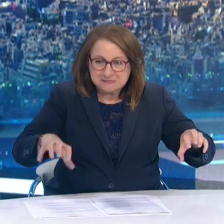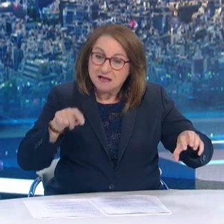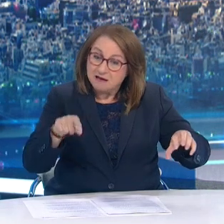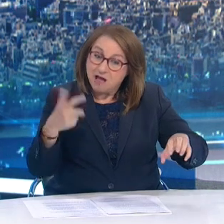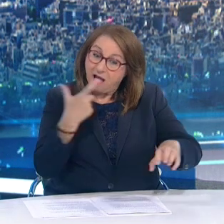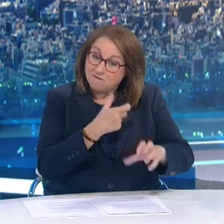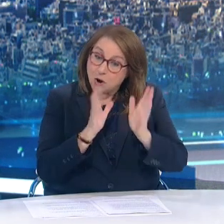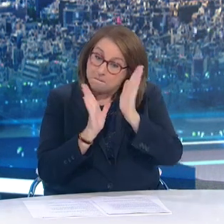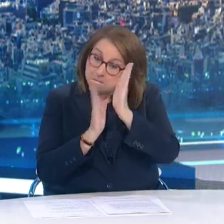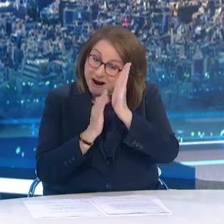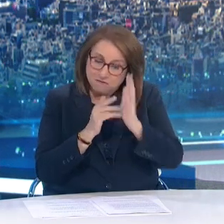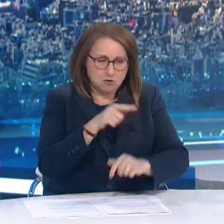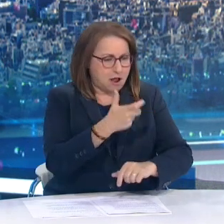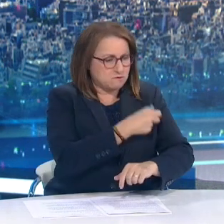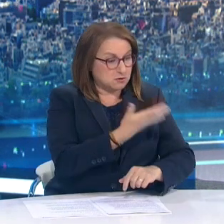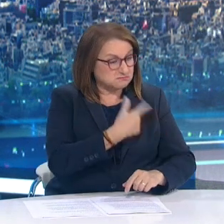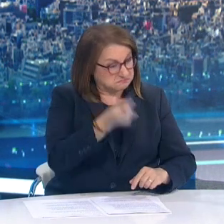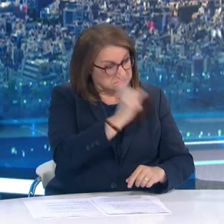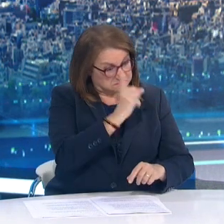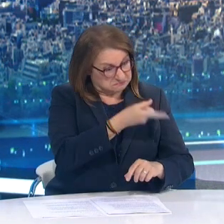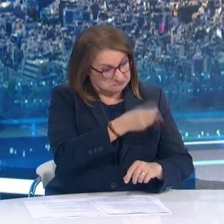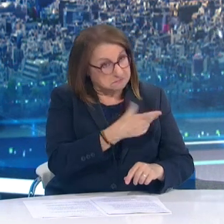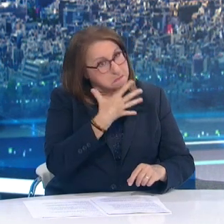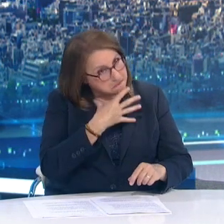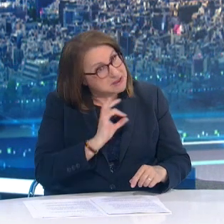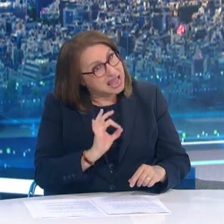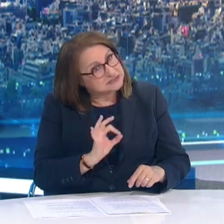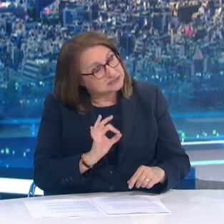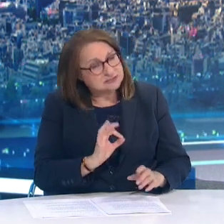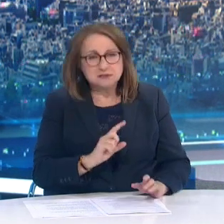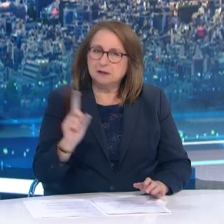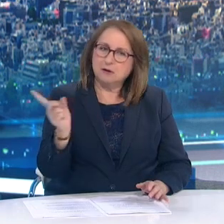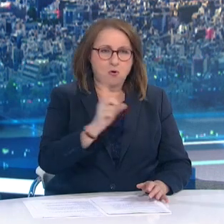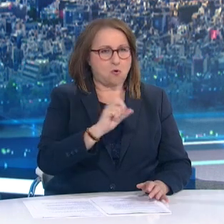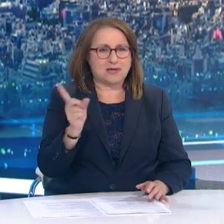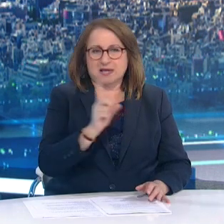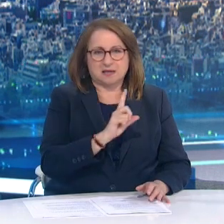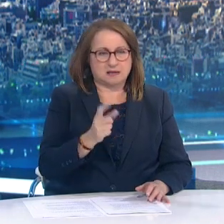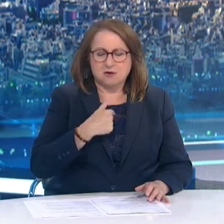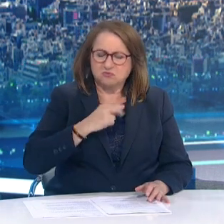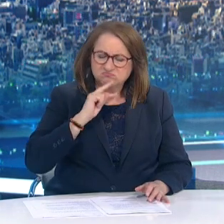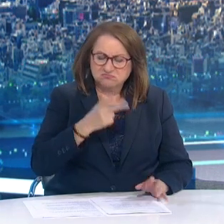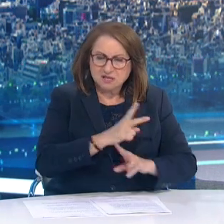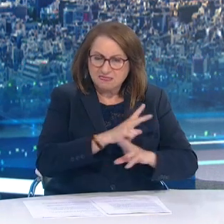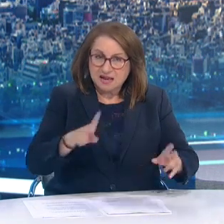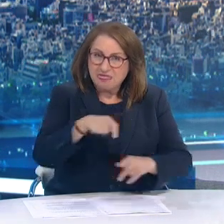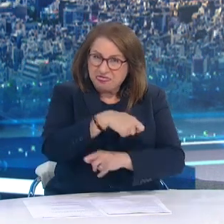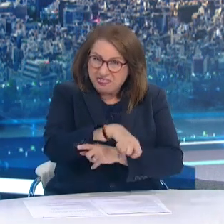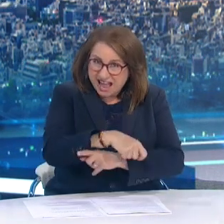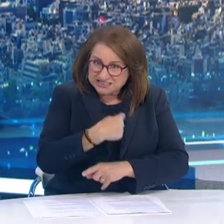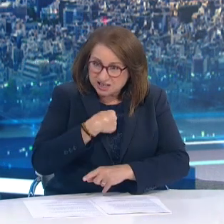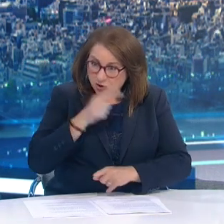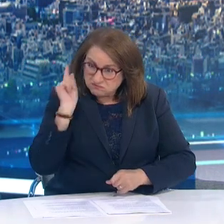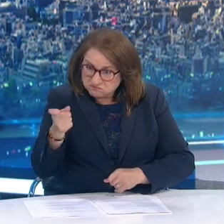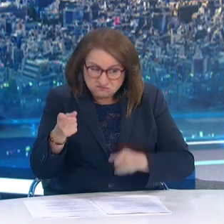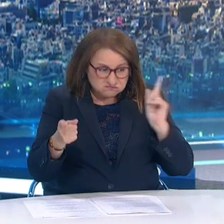και σε άνιση με τα χείρισή τους Η απάντηση είναι ξεκάθαρη Όχι μόνο δεν διχάζουν την κοινωνία αλλά αντιθέτως συμβάλλουν στην κοινωνική συνοχή και τη